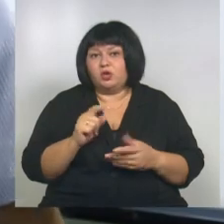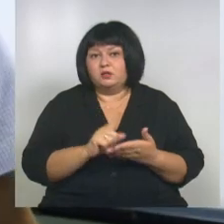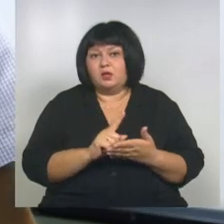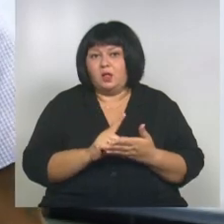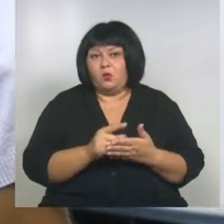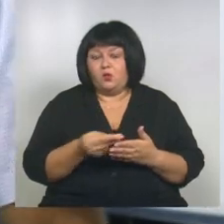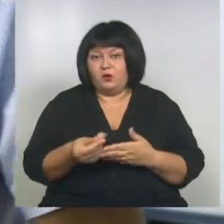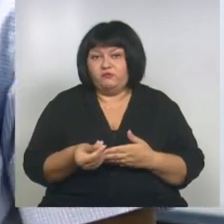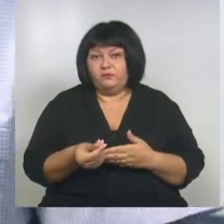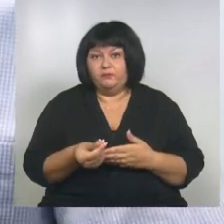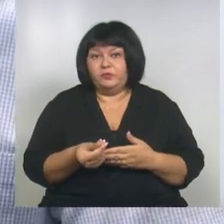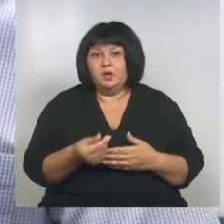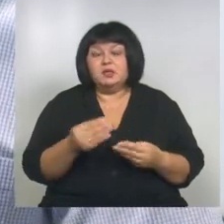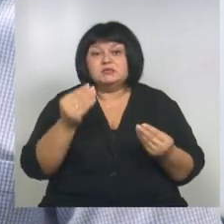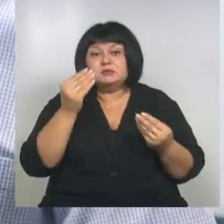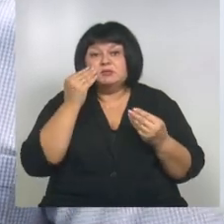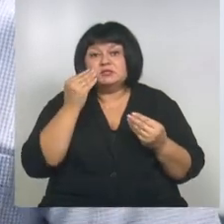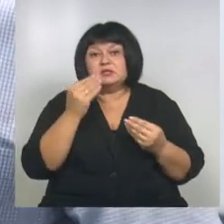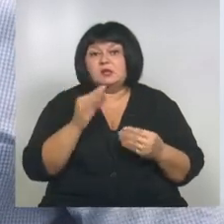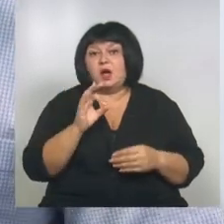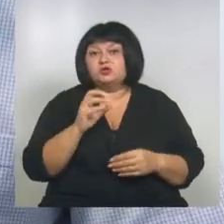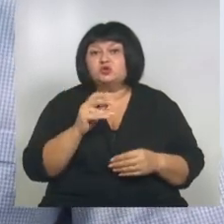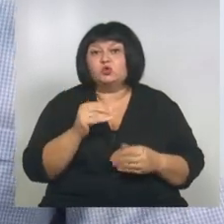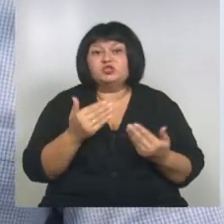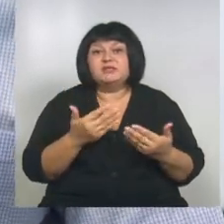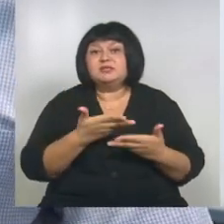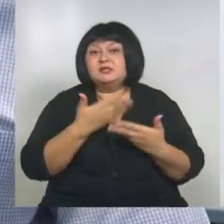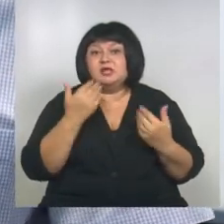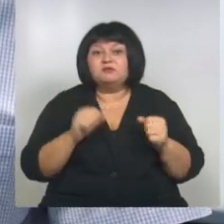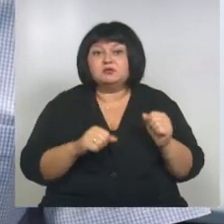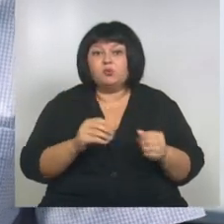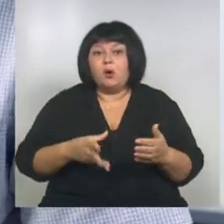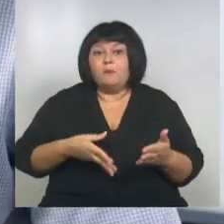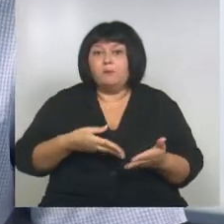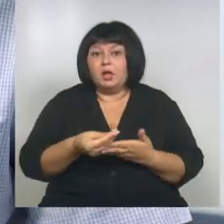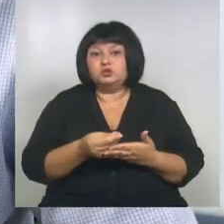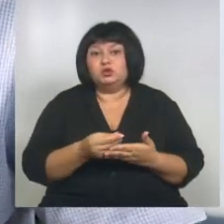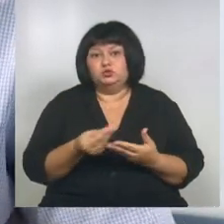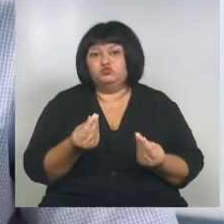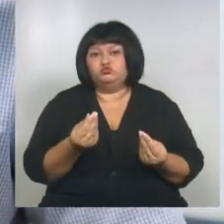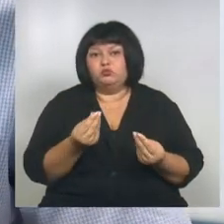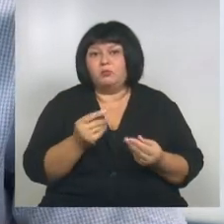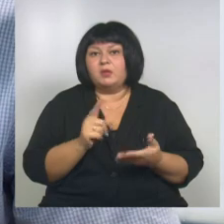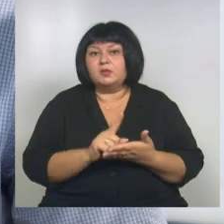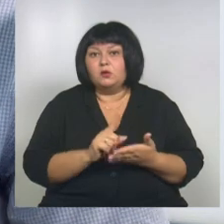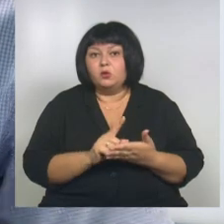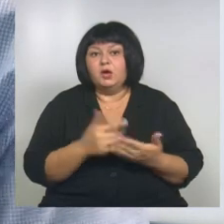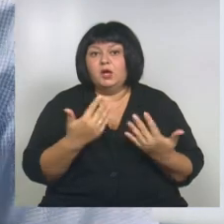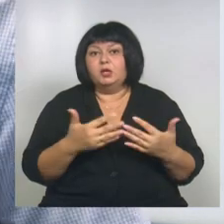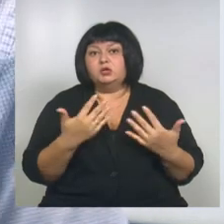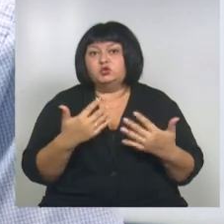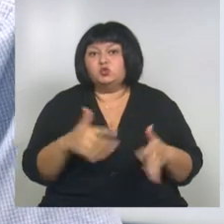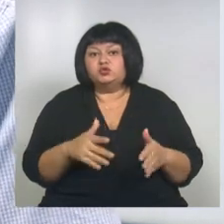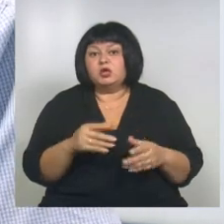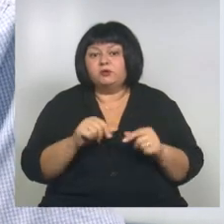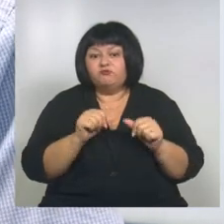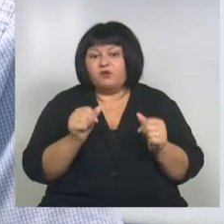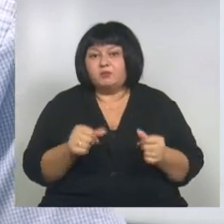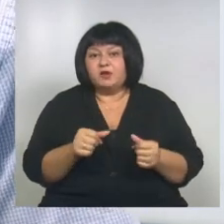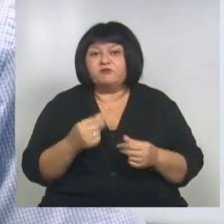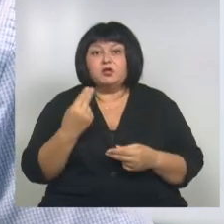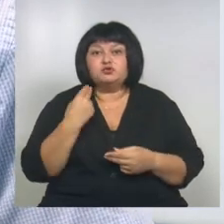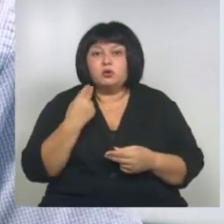Смысл о срочке? Если нет возможности оплатить сумму налога, если уже задолженность сформировалась, либо